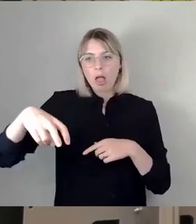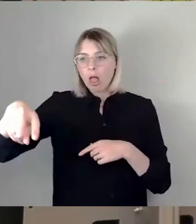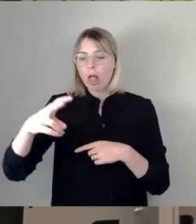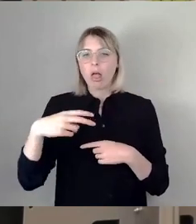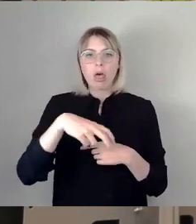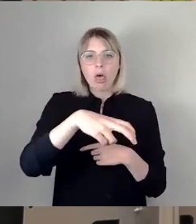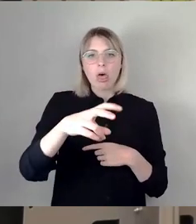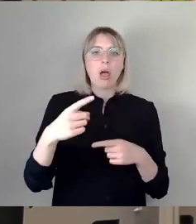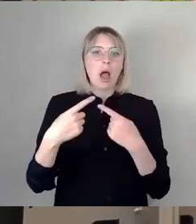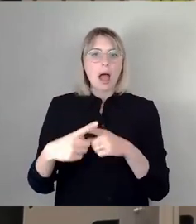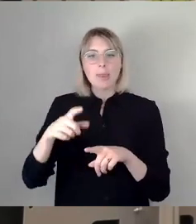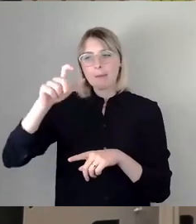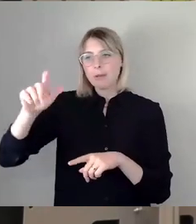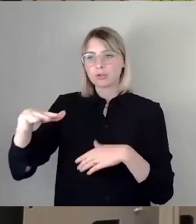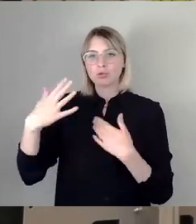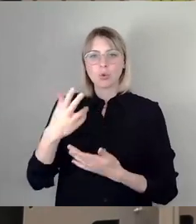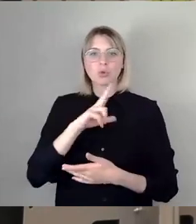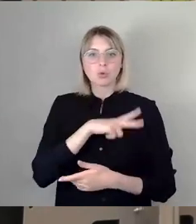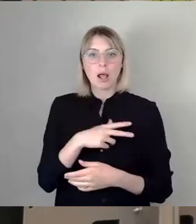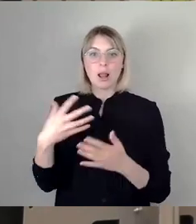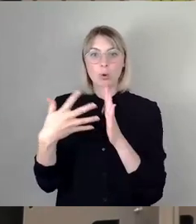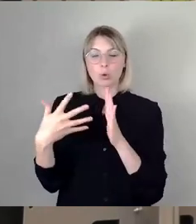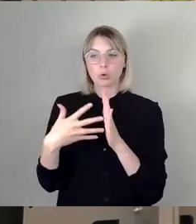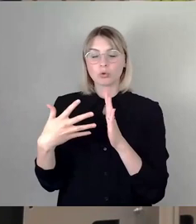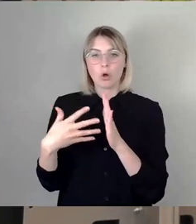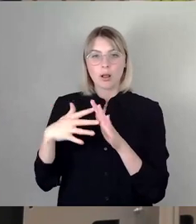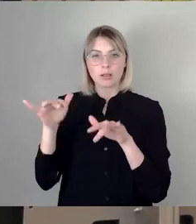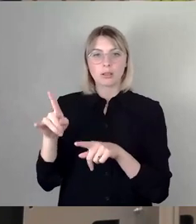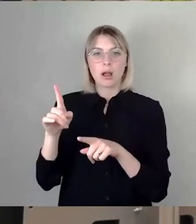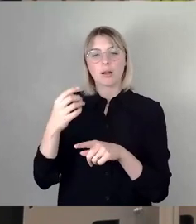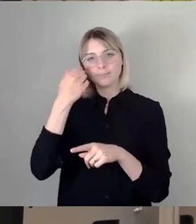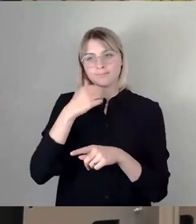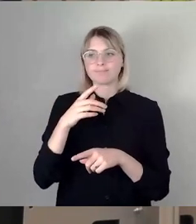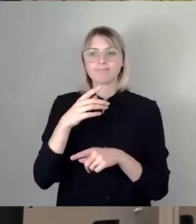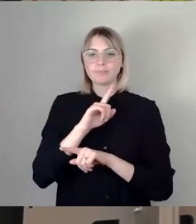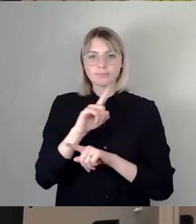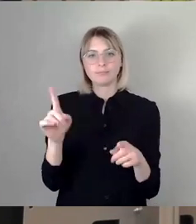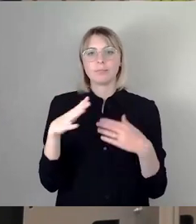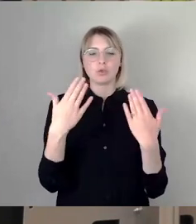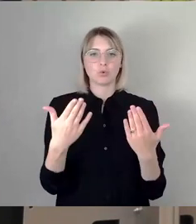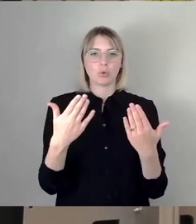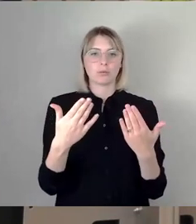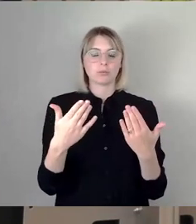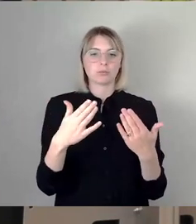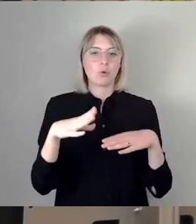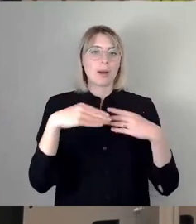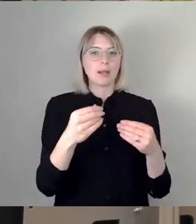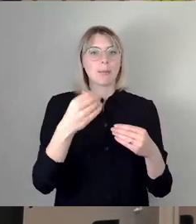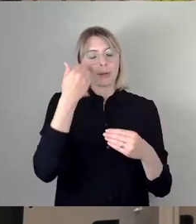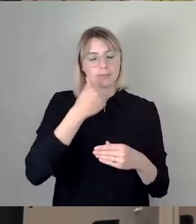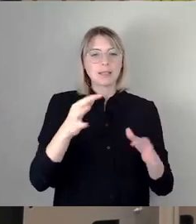die da soziale Kontrolle ausüben können, auch noch da sind, also tagsüber halt das Plakatieren durchzuführen,